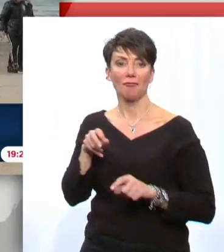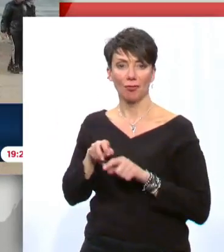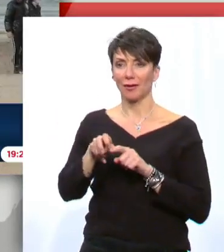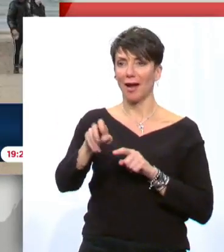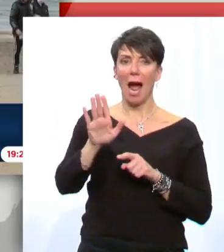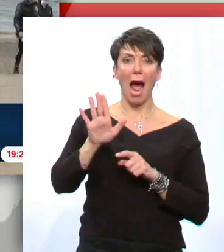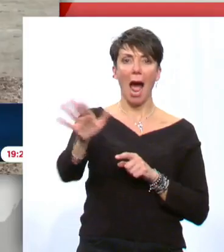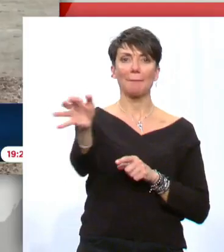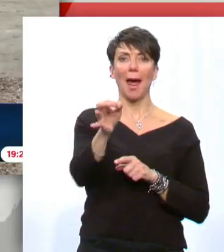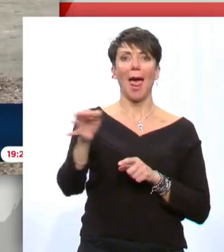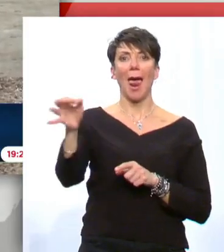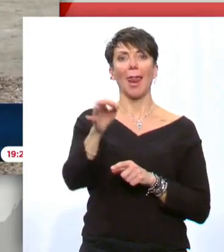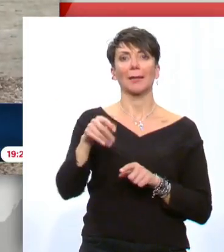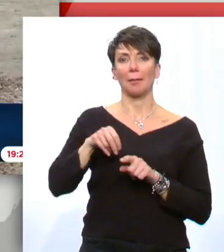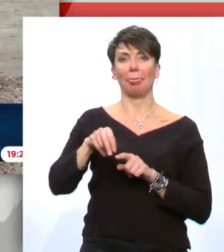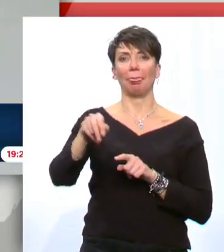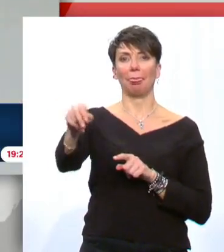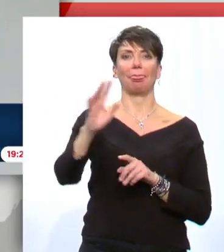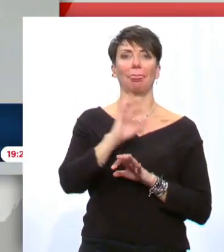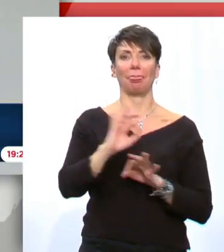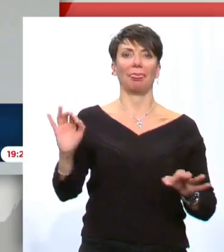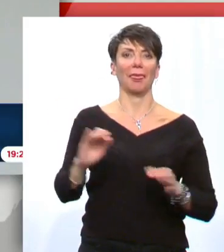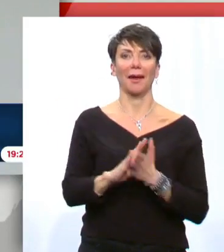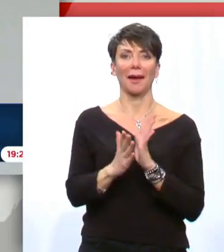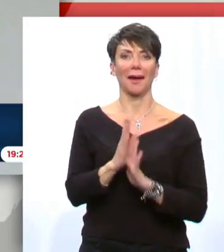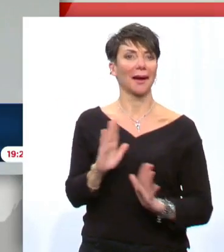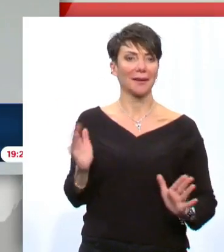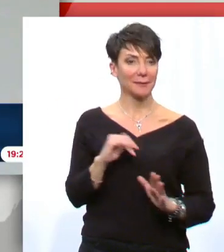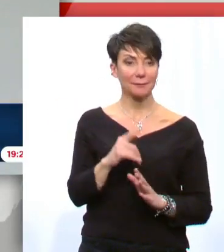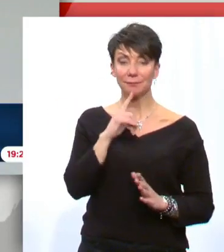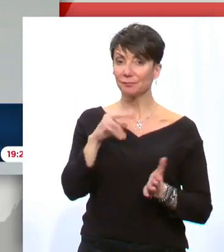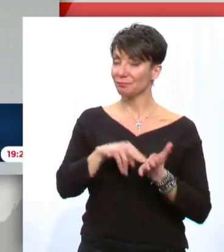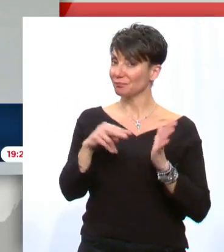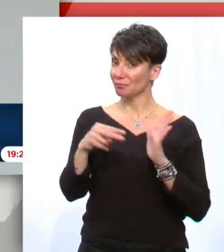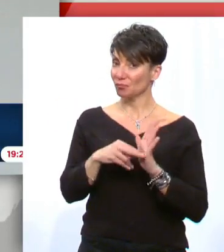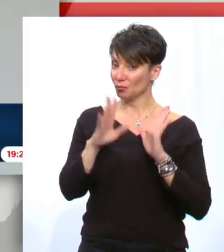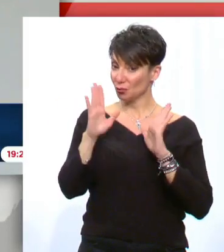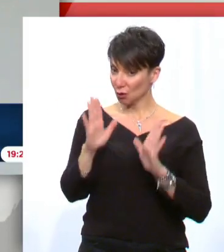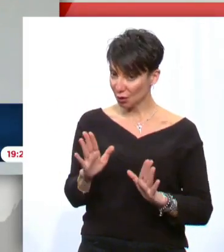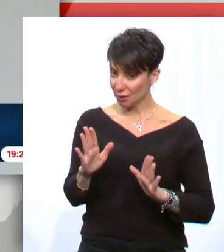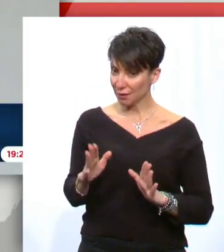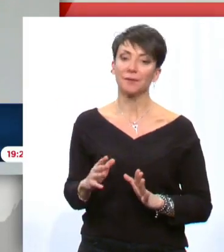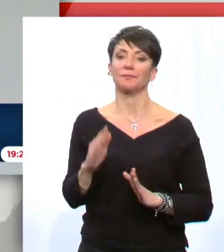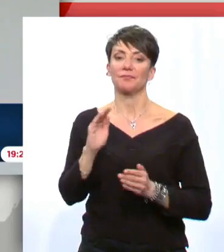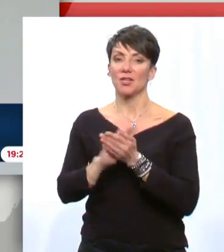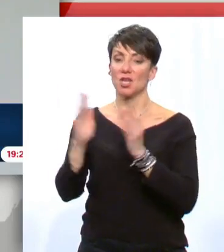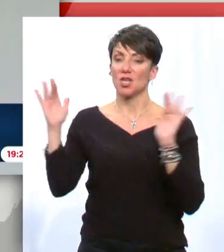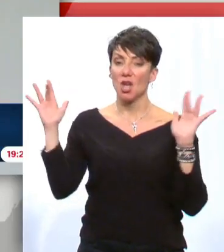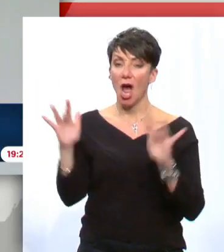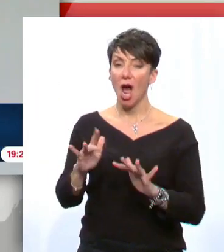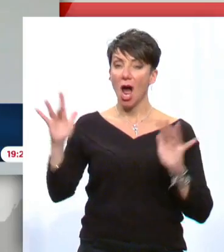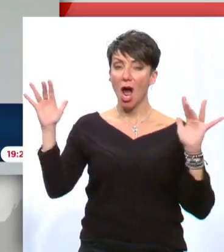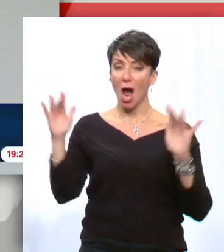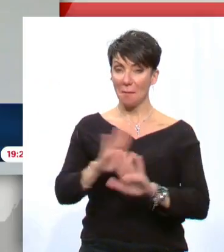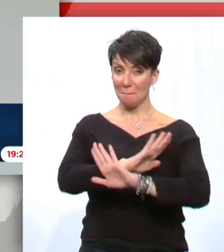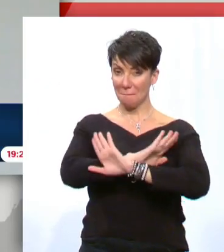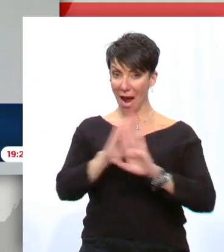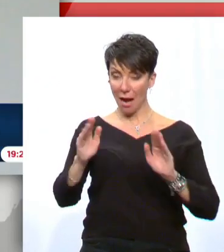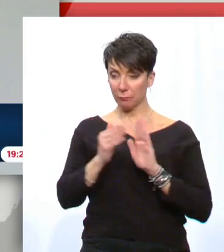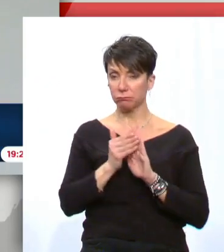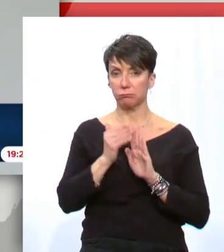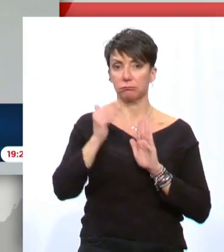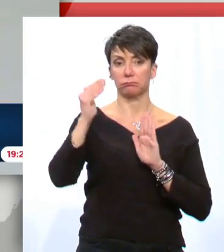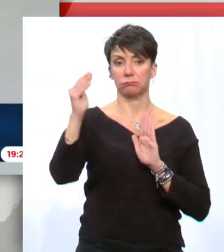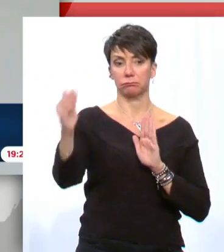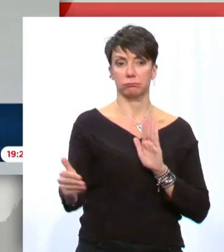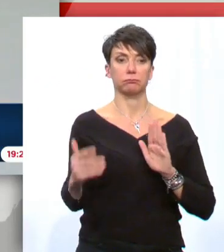πηγαίνουν στο νησάκι πλέον περπατώντας. Μετά όμως από τις χιονοπτώσεις είχαμε παρατεταμένο διάστημα με την